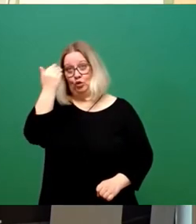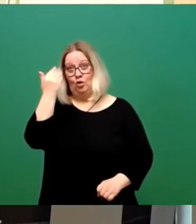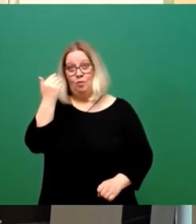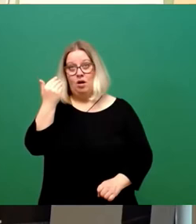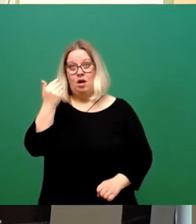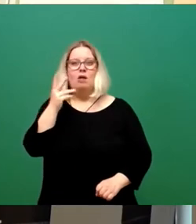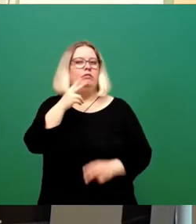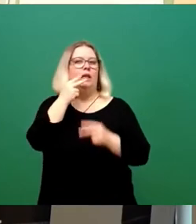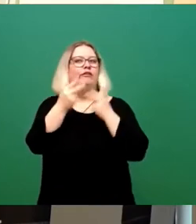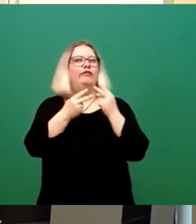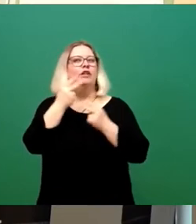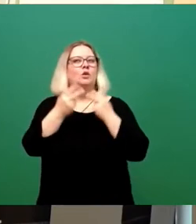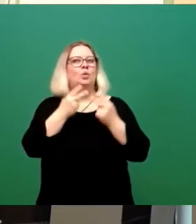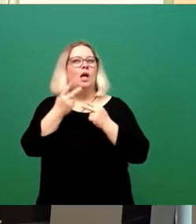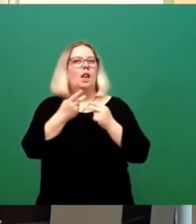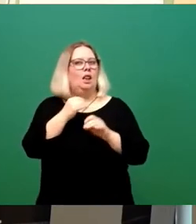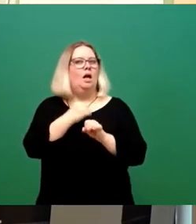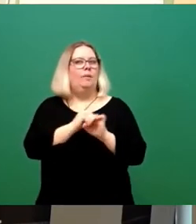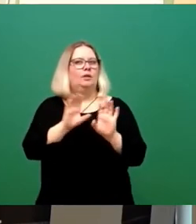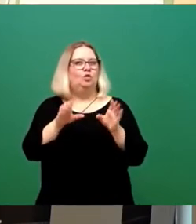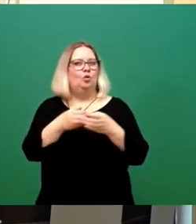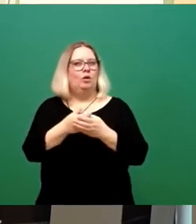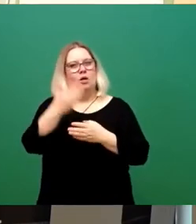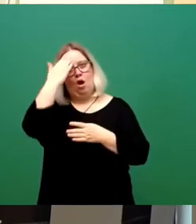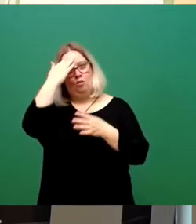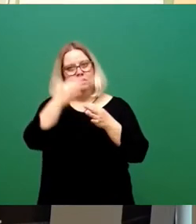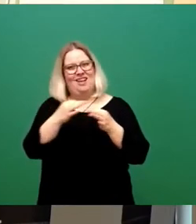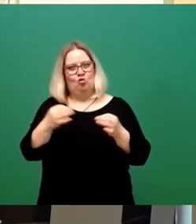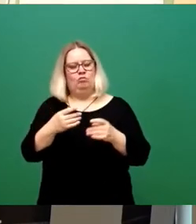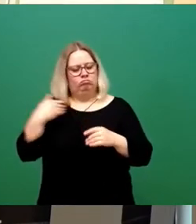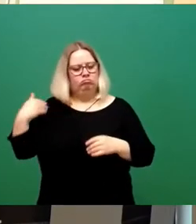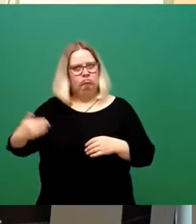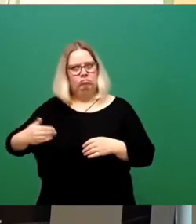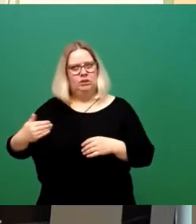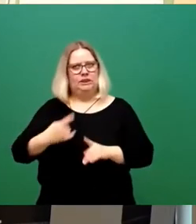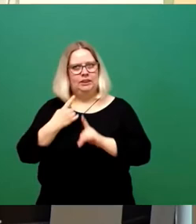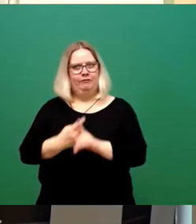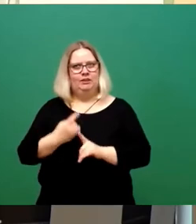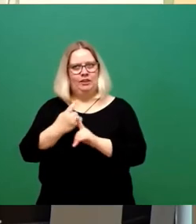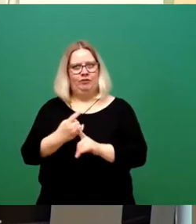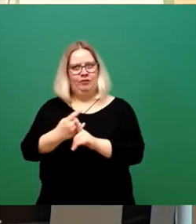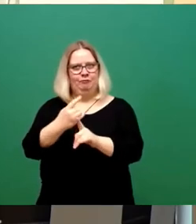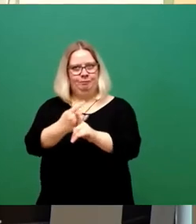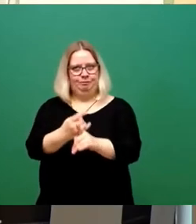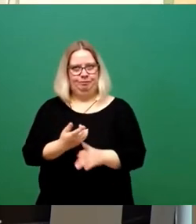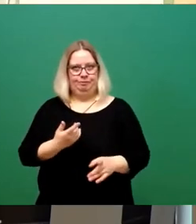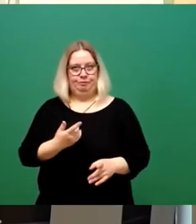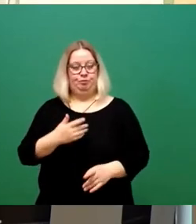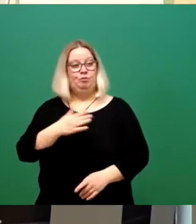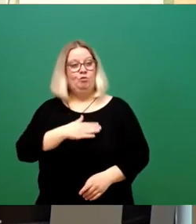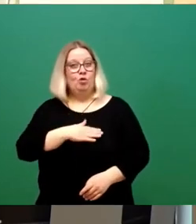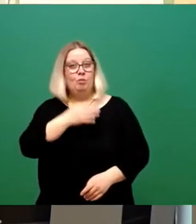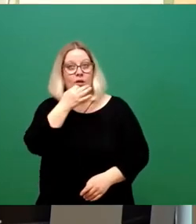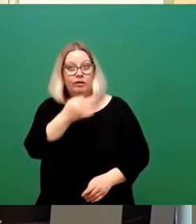aber eine Arbeitsgruppe zur Hauptsatzung mehrfach getroffen. Und meine mehrfache Nachfrage, welchen